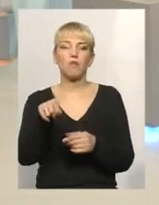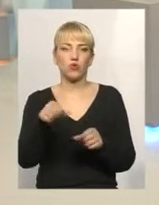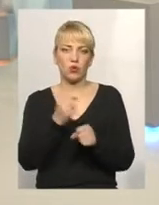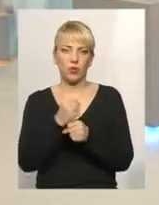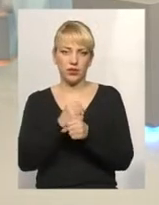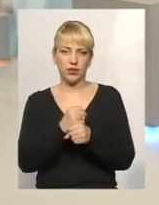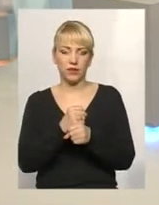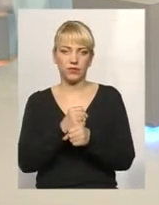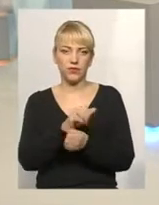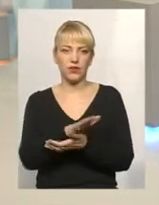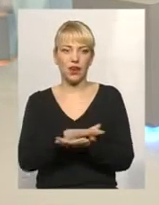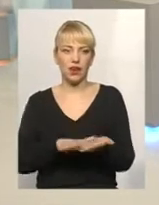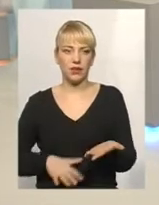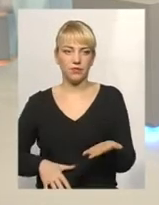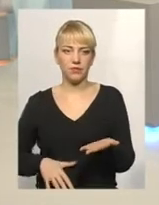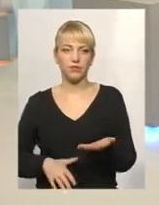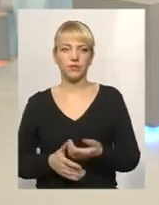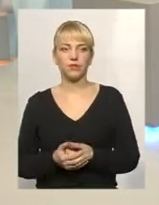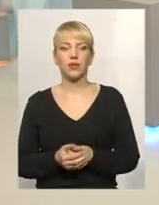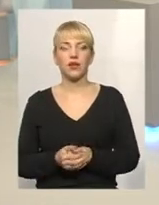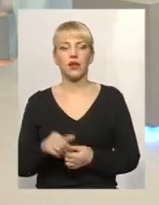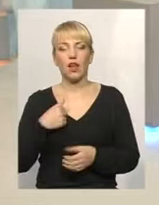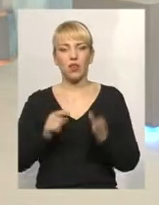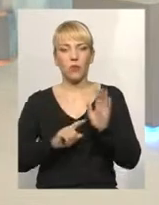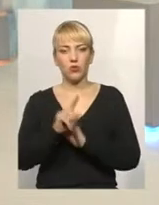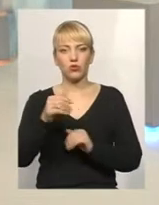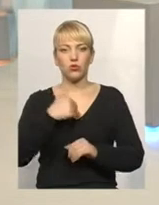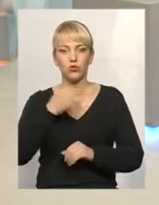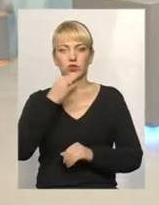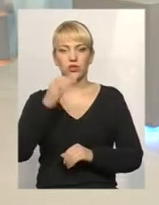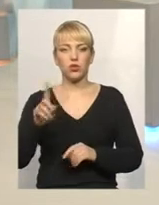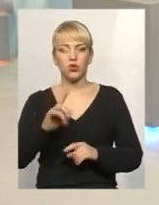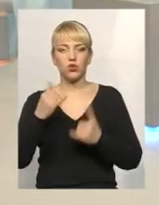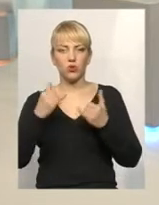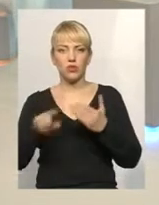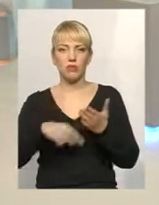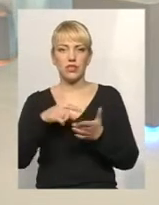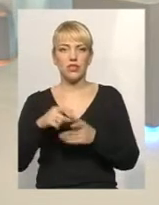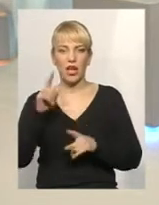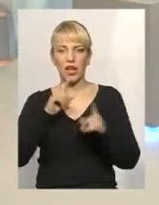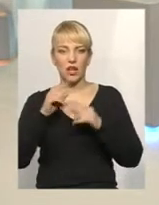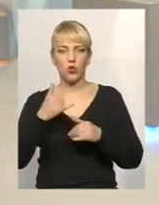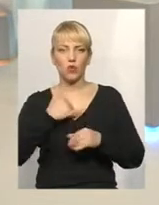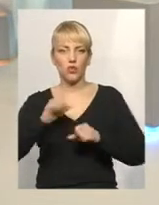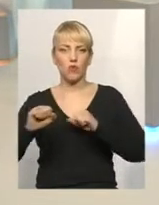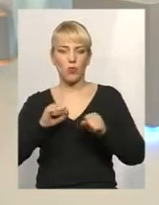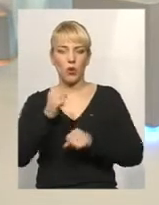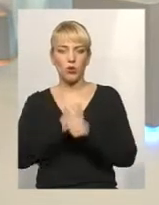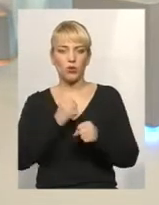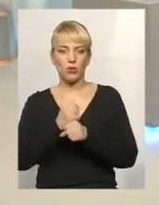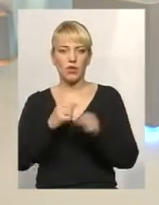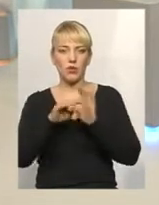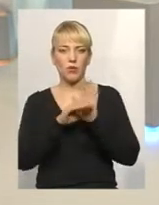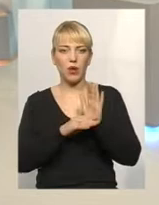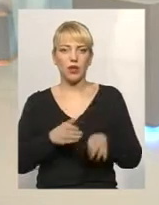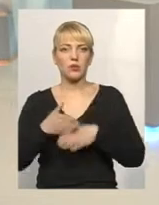там робити далі. Давайте я на початку скажу, що сьогодні міською радою в нас в управлінні розробляється програма сприяння